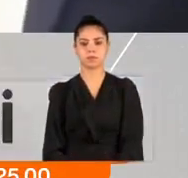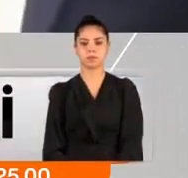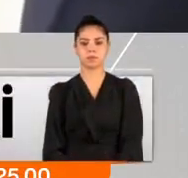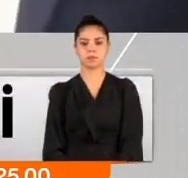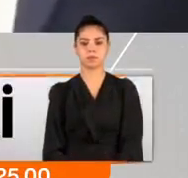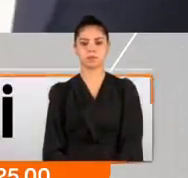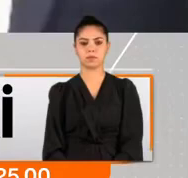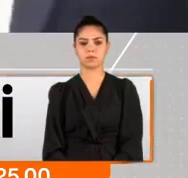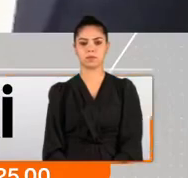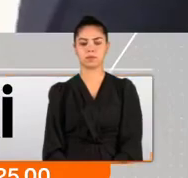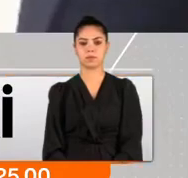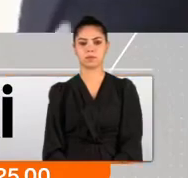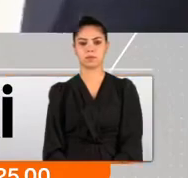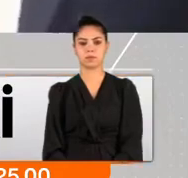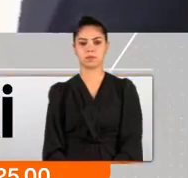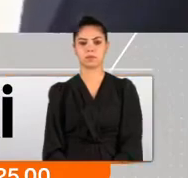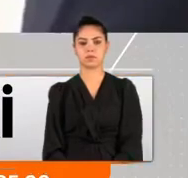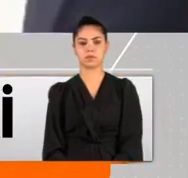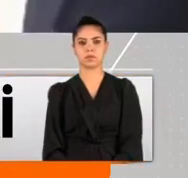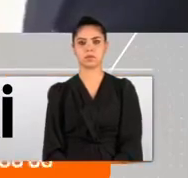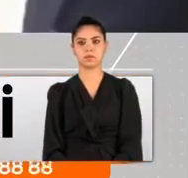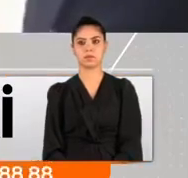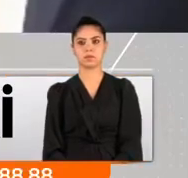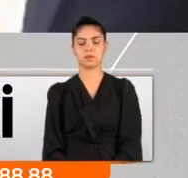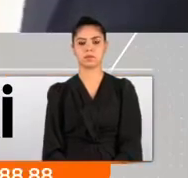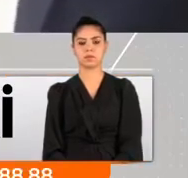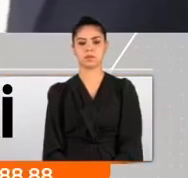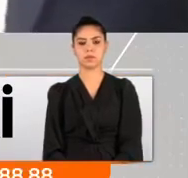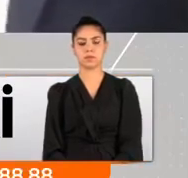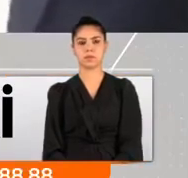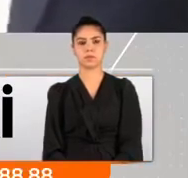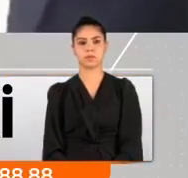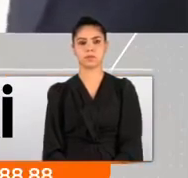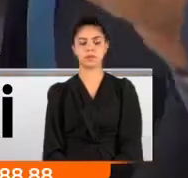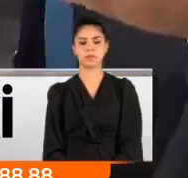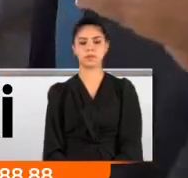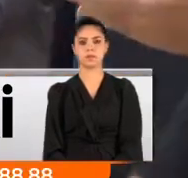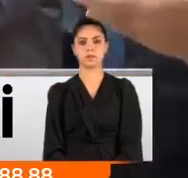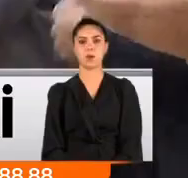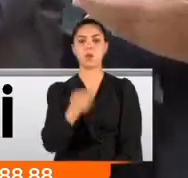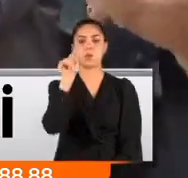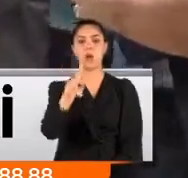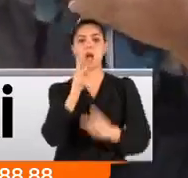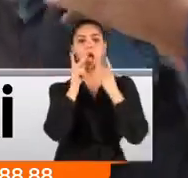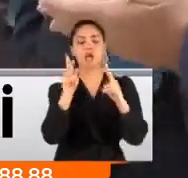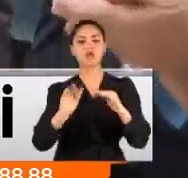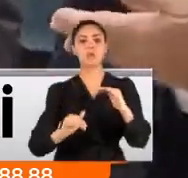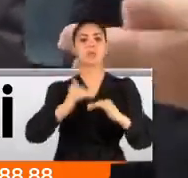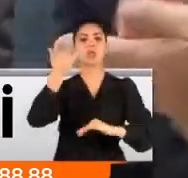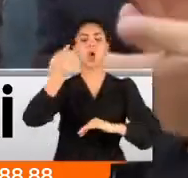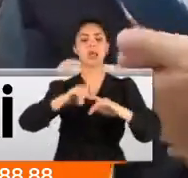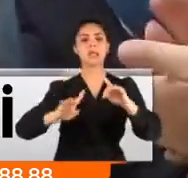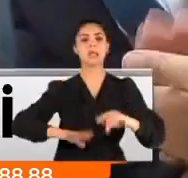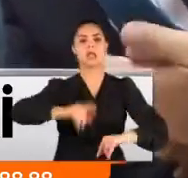algınacak şekilde takdim etmesi o kadar garabet bir durum ifade ediyor. İşte bu açıklama sonrası Kemal